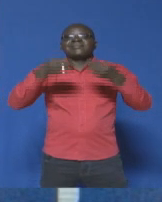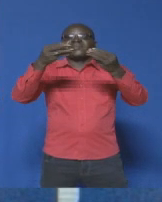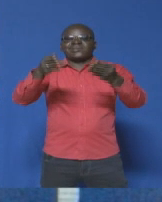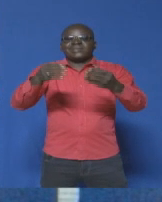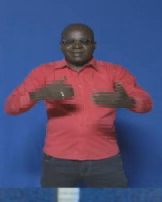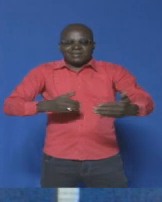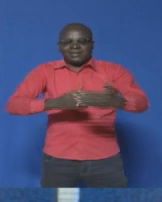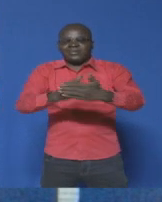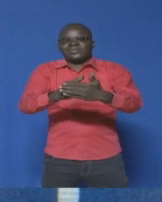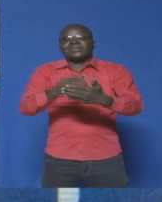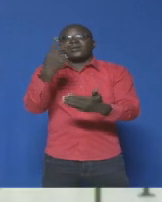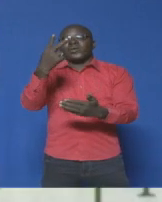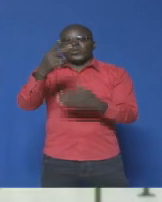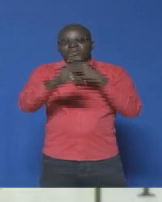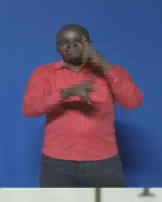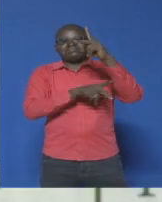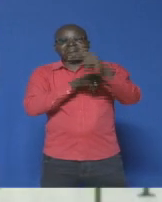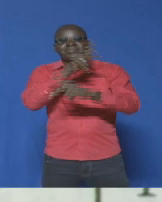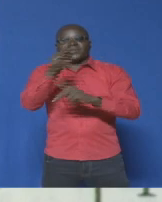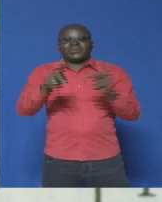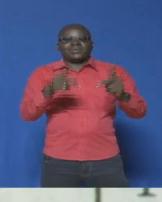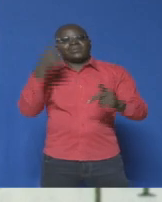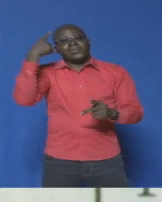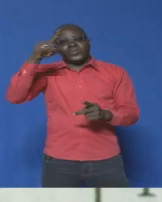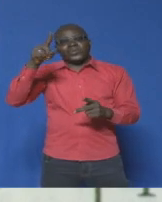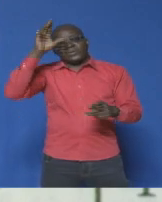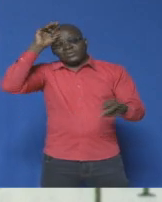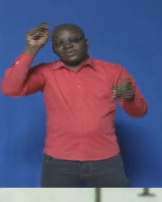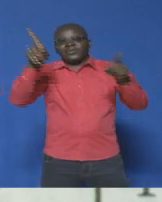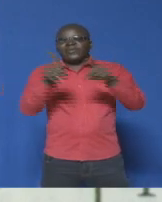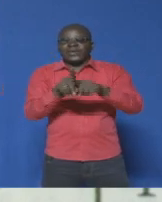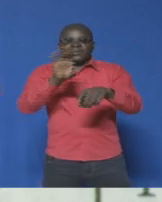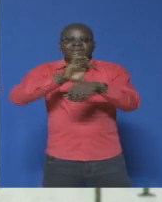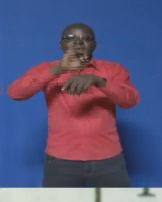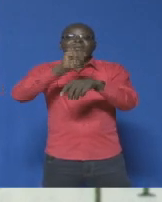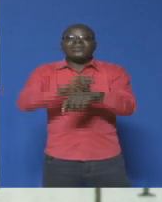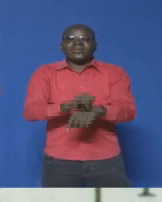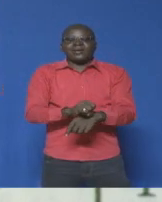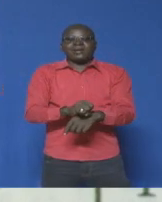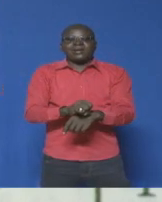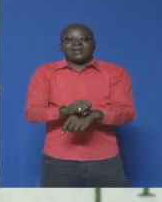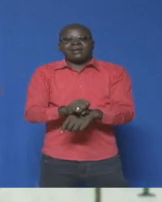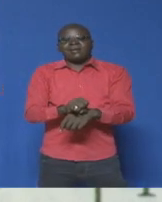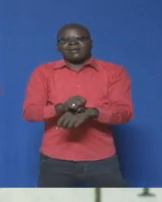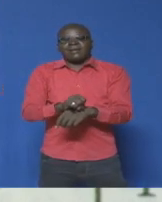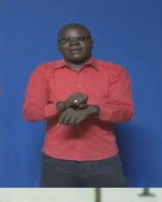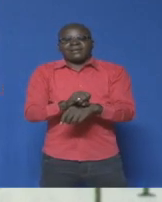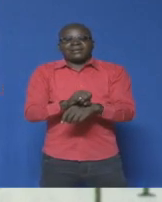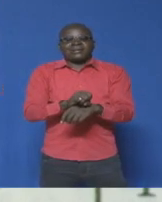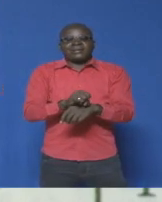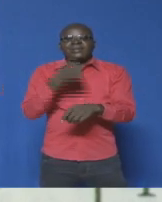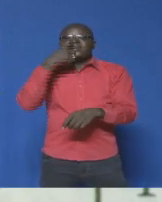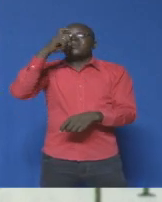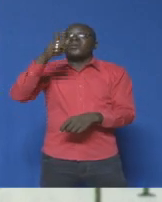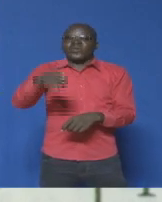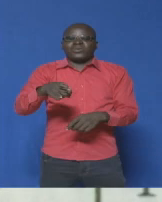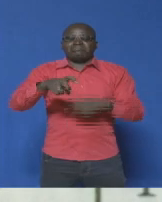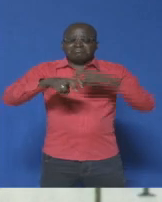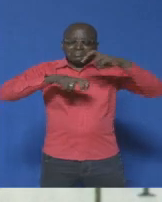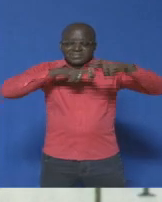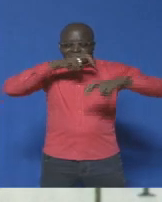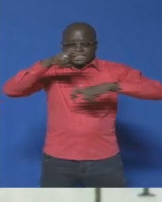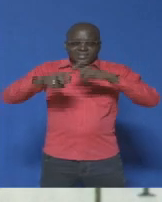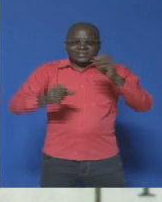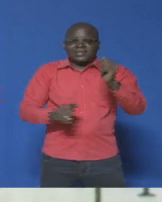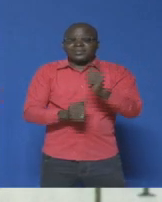deux peuples. » Pour son homologue ivoirien, Amadou Gonkoulbali, il faudra analyser et passer en